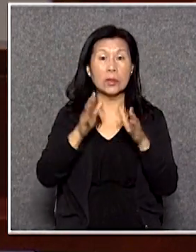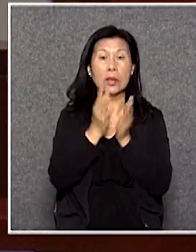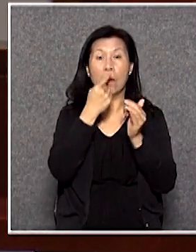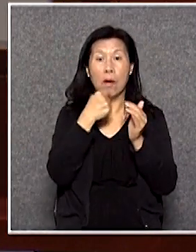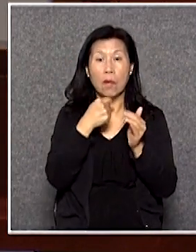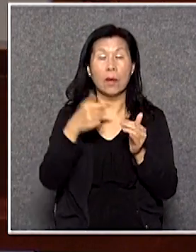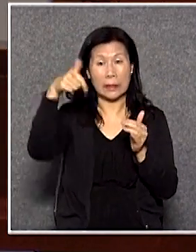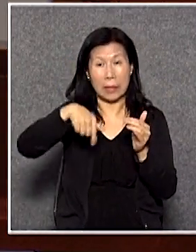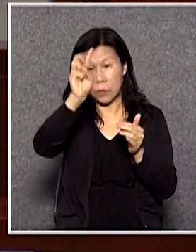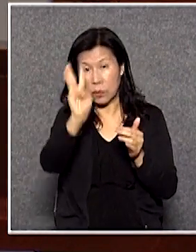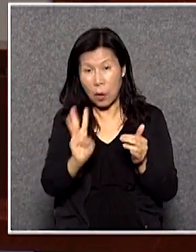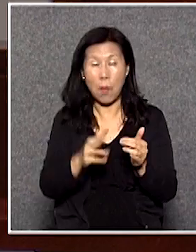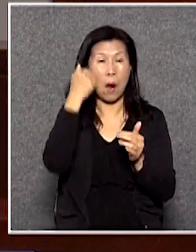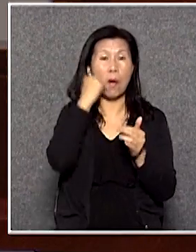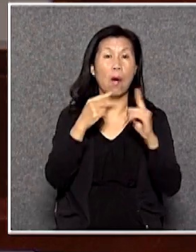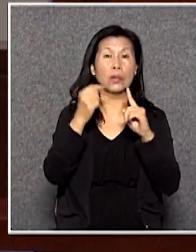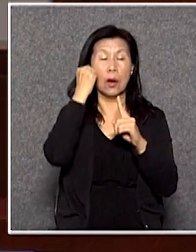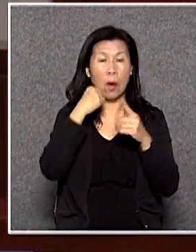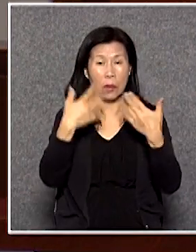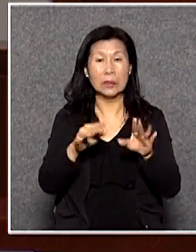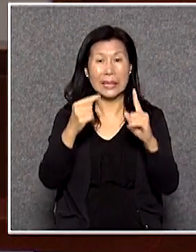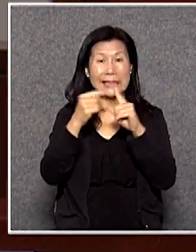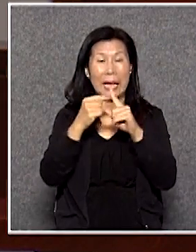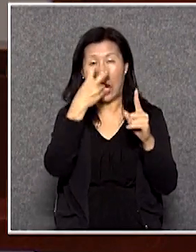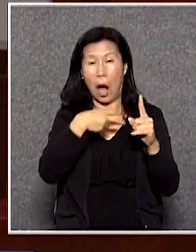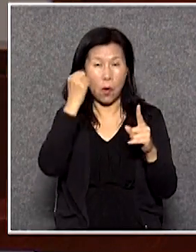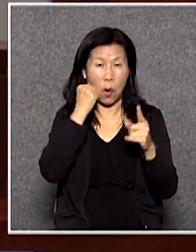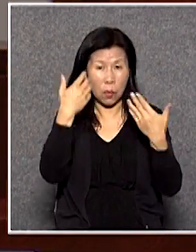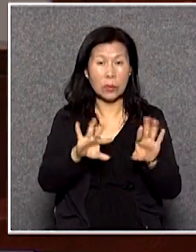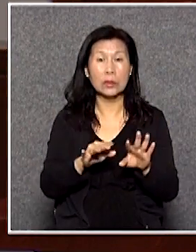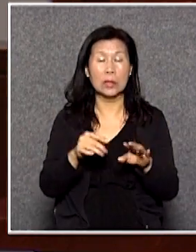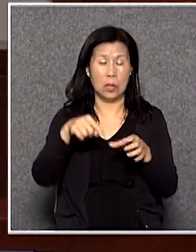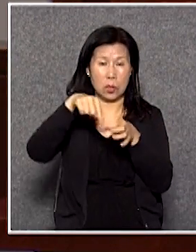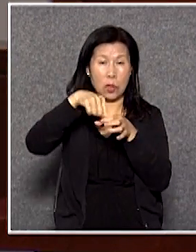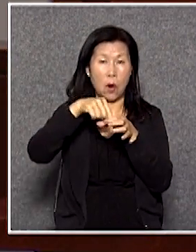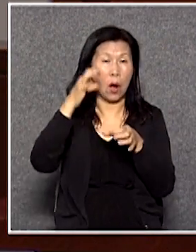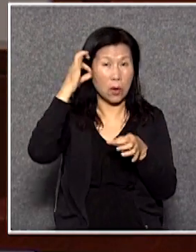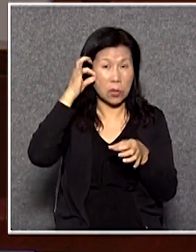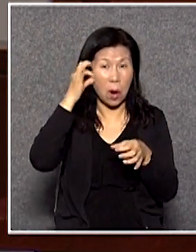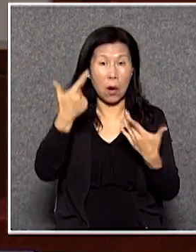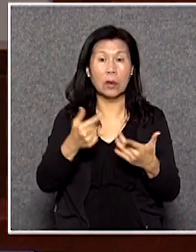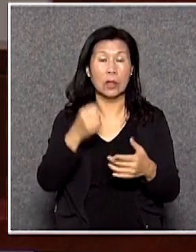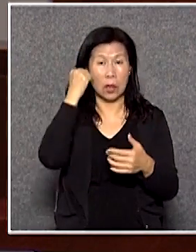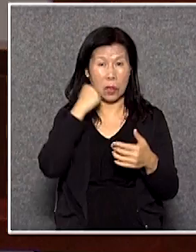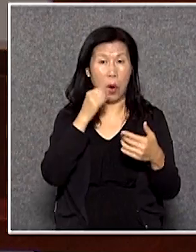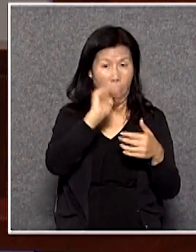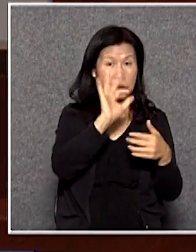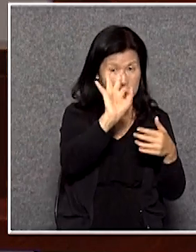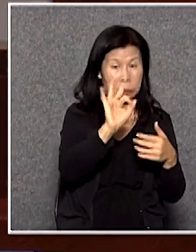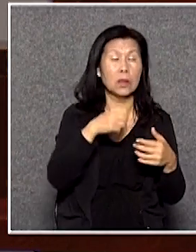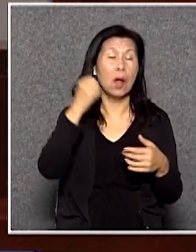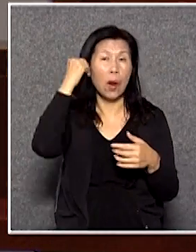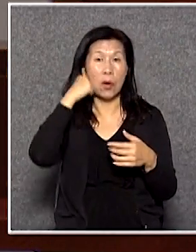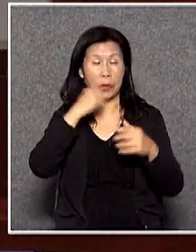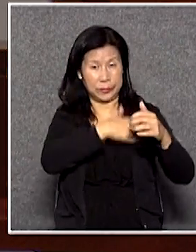深水埗那些老人家老不止人口老化不止還是窮老不重要老而離